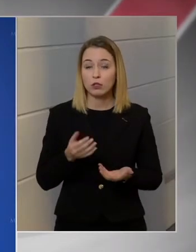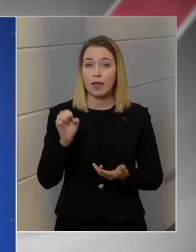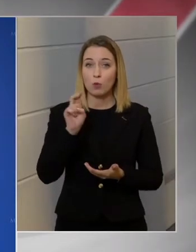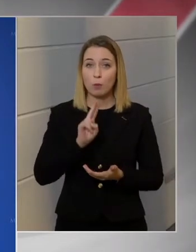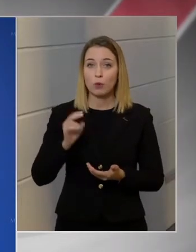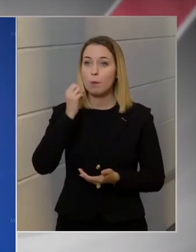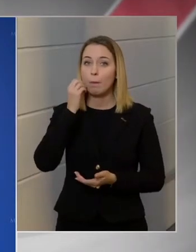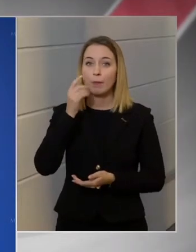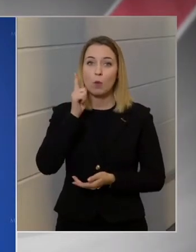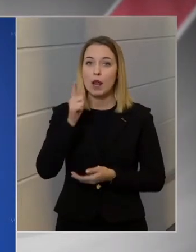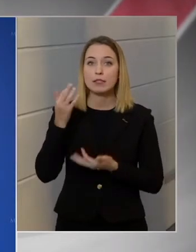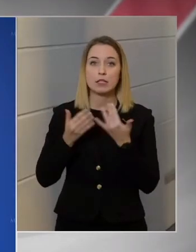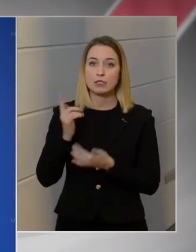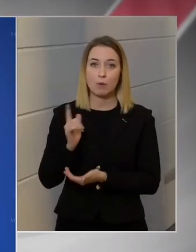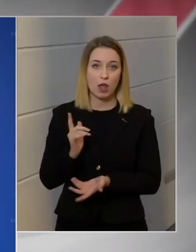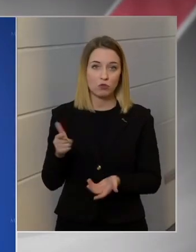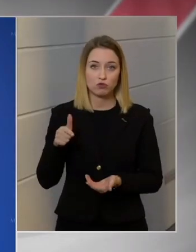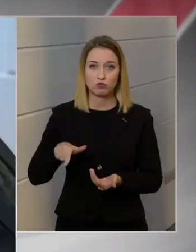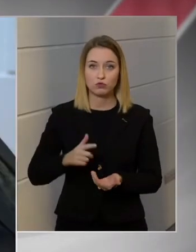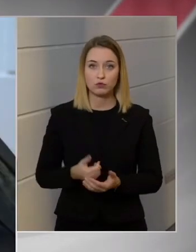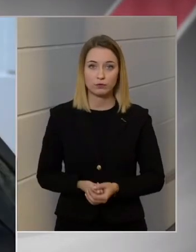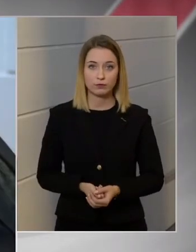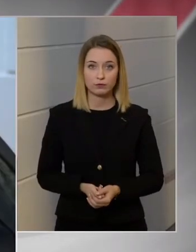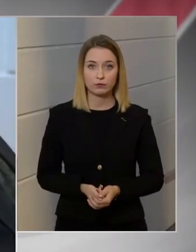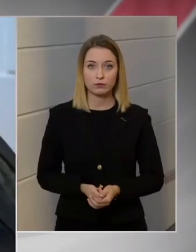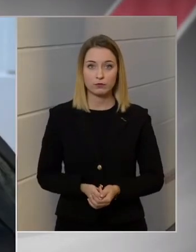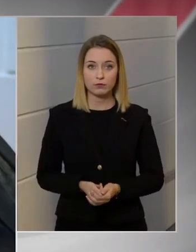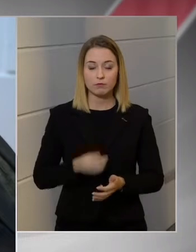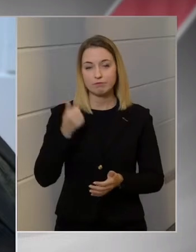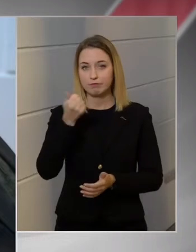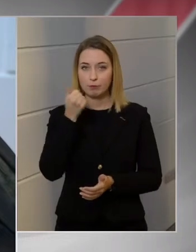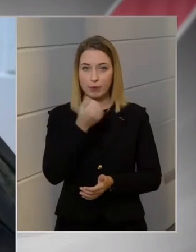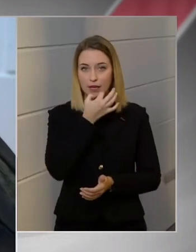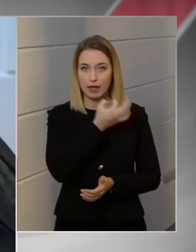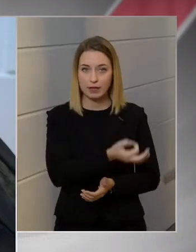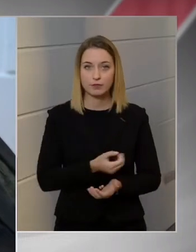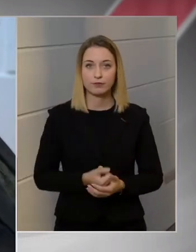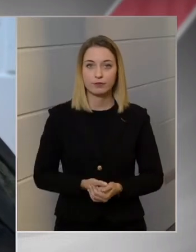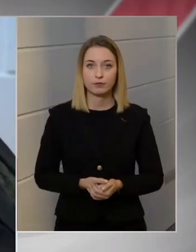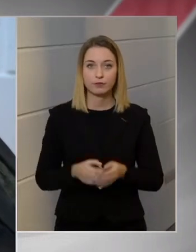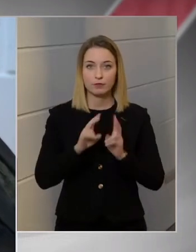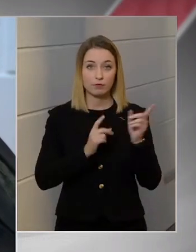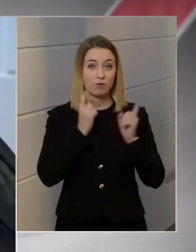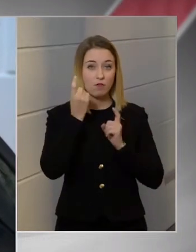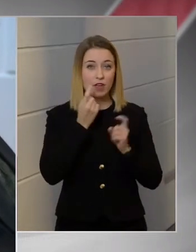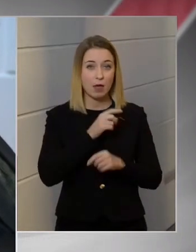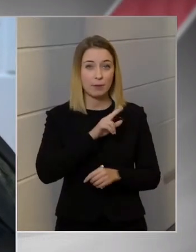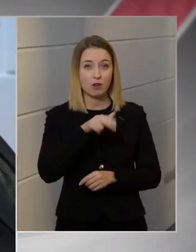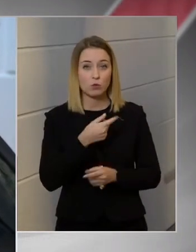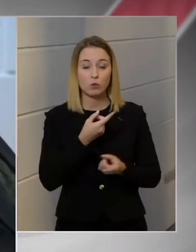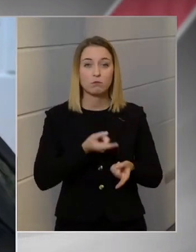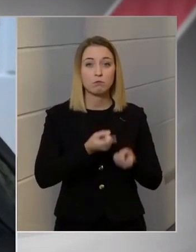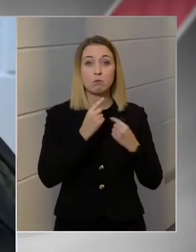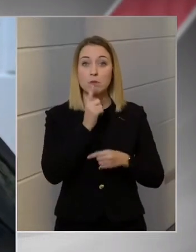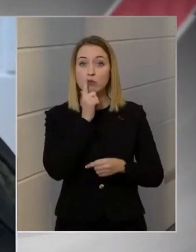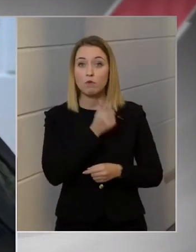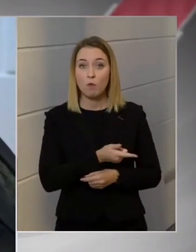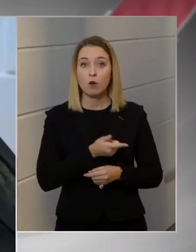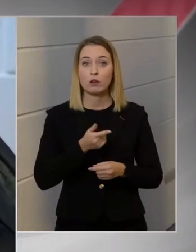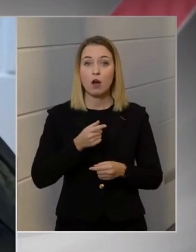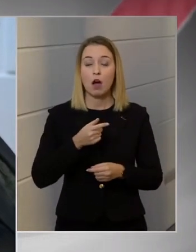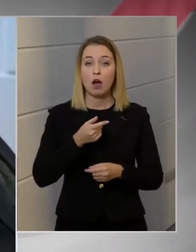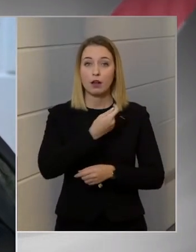mikor számoljuk el ezeket. Egy bónuszkérdés, hogy van-e véleménye arról, hogy miből fogja Lengyelország